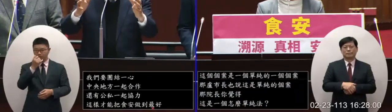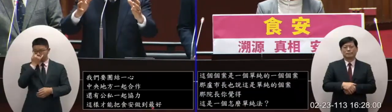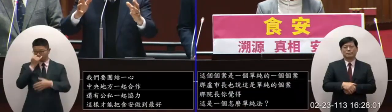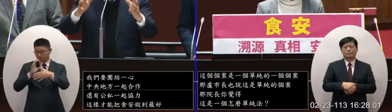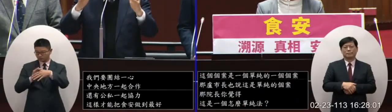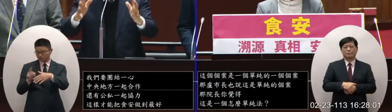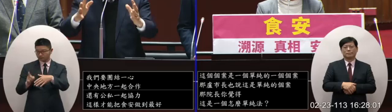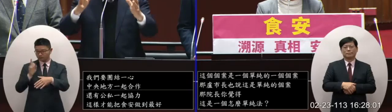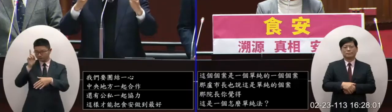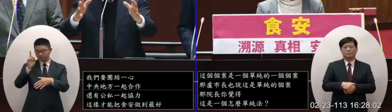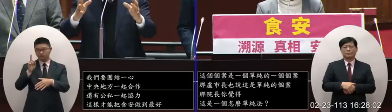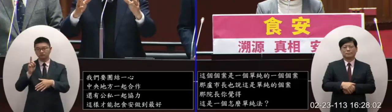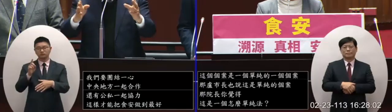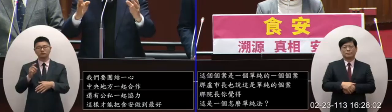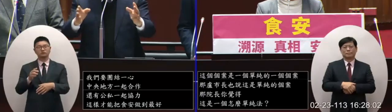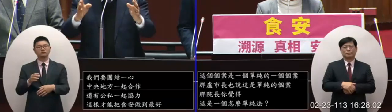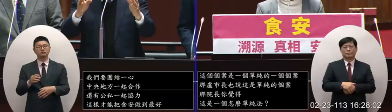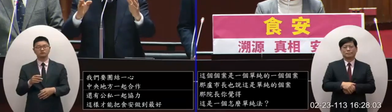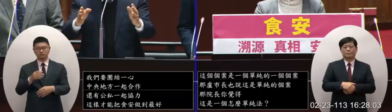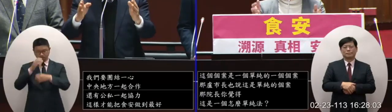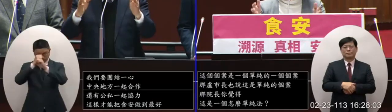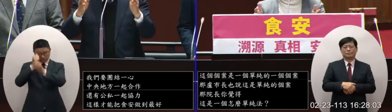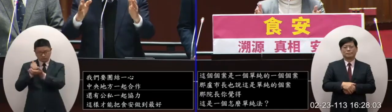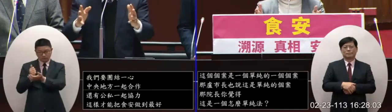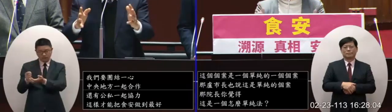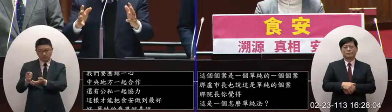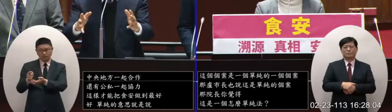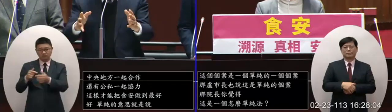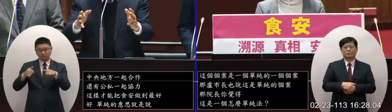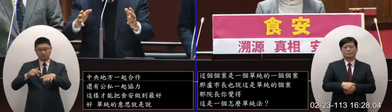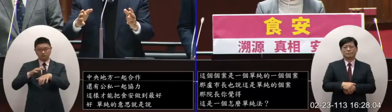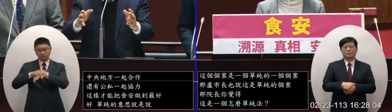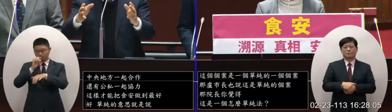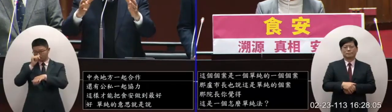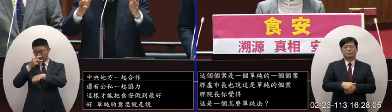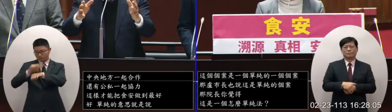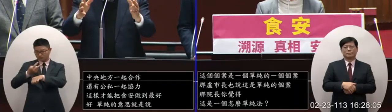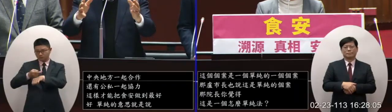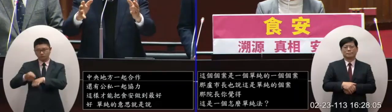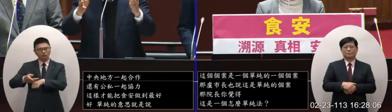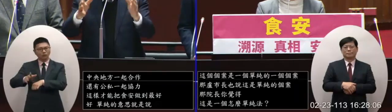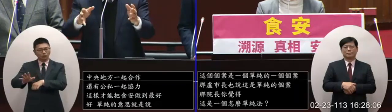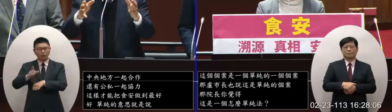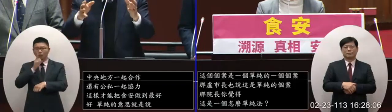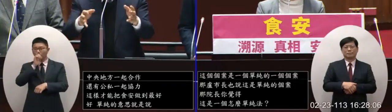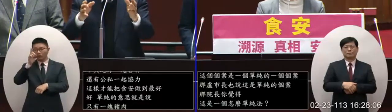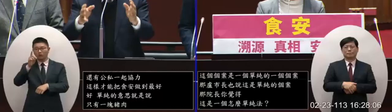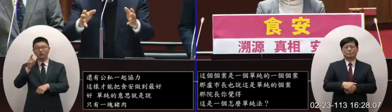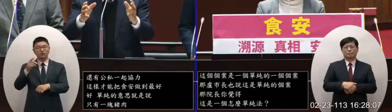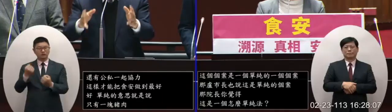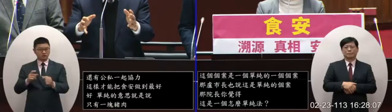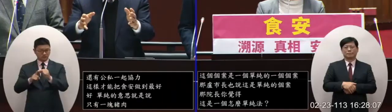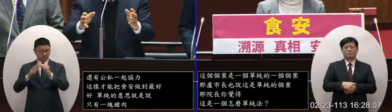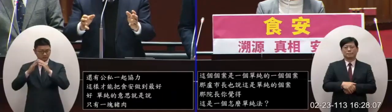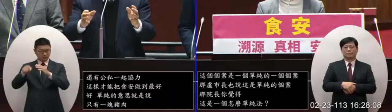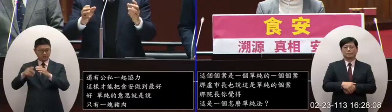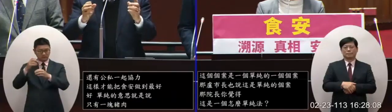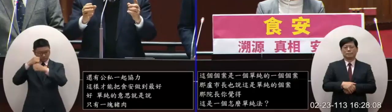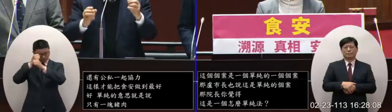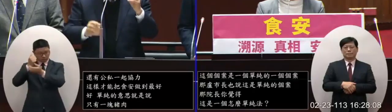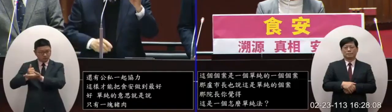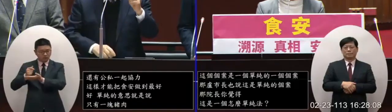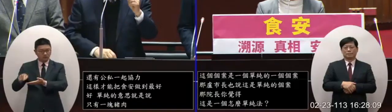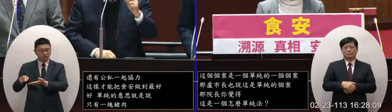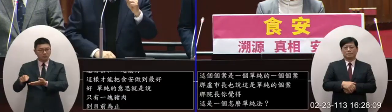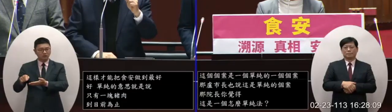豬肉到目前為止只有一塊豬肉檢驗出來有西部特羅而且是只有在台中市這裡檢驗得到那